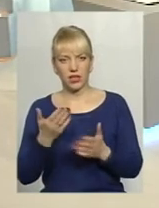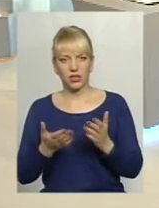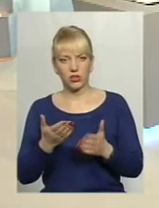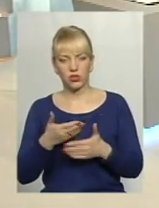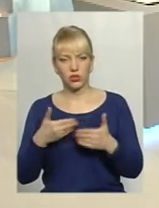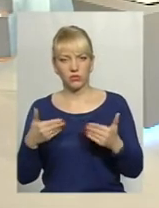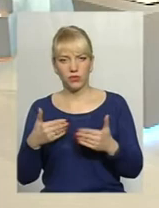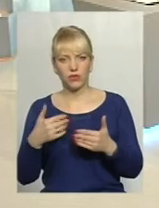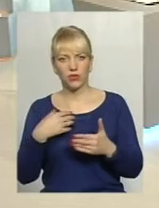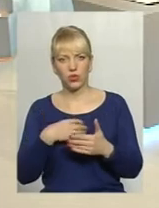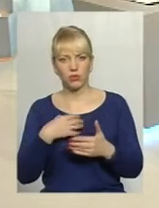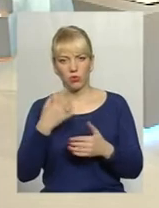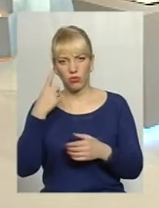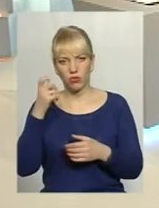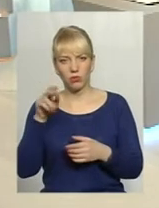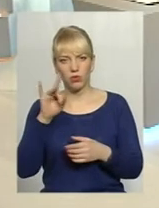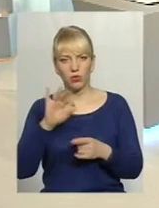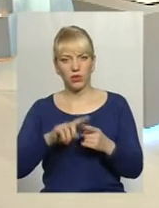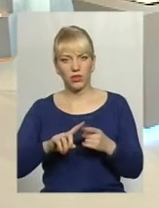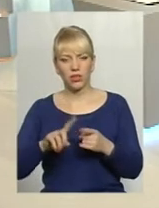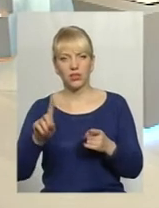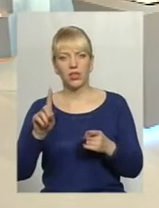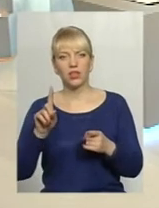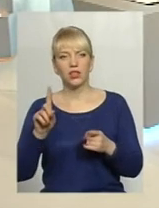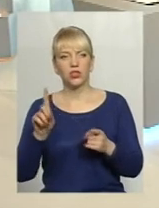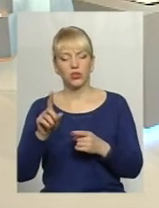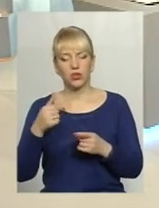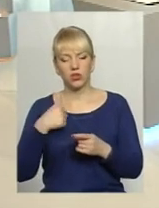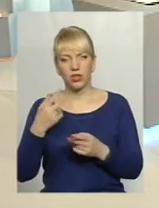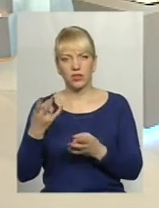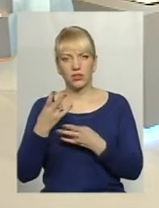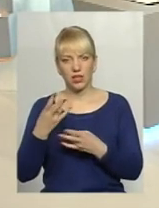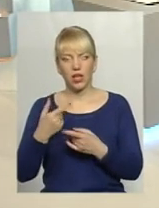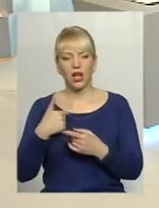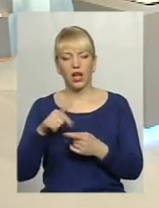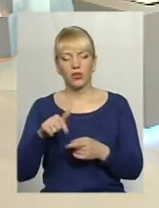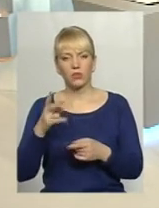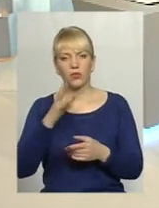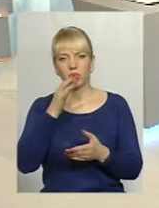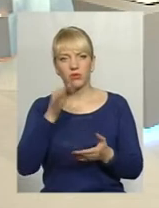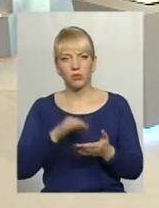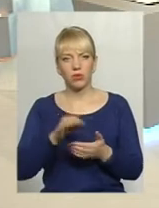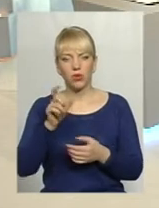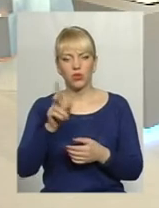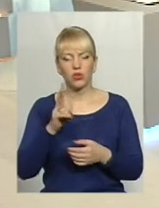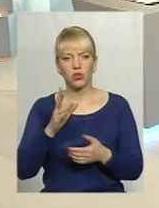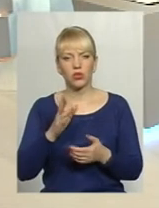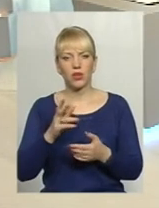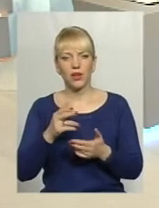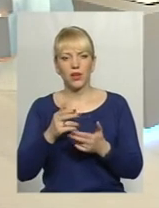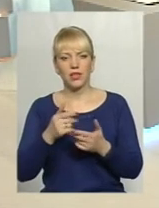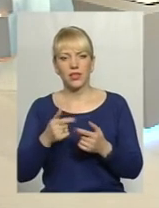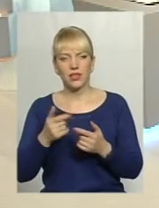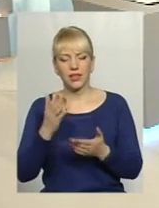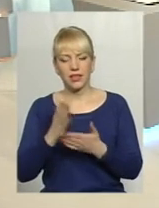в основному повідомляємо про те, що там на нас, то тут має бути відповідальність, в першу чергу, людини, яка зазнає цього насильства, щоб там